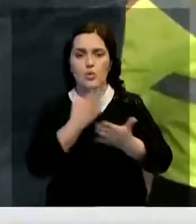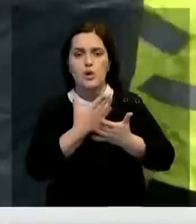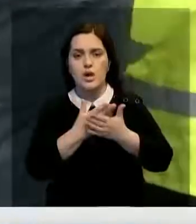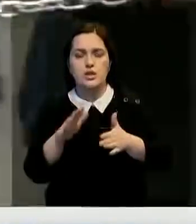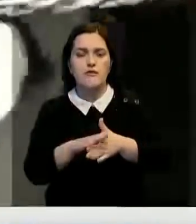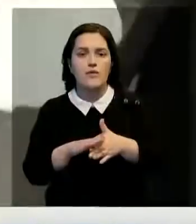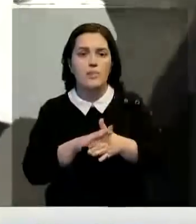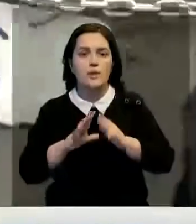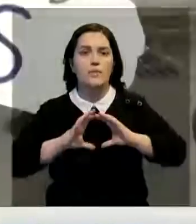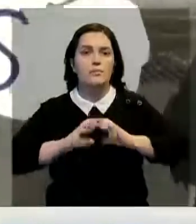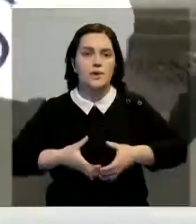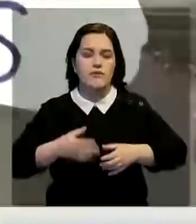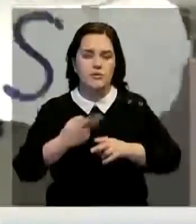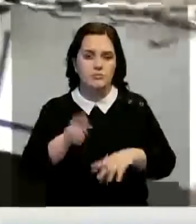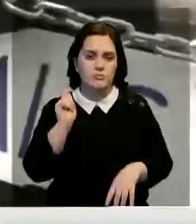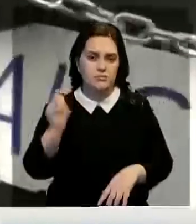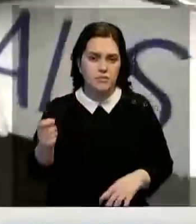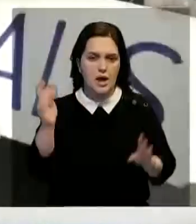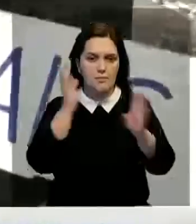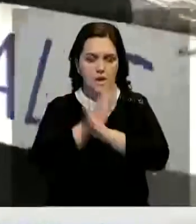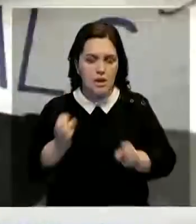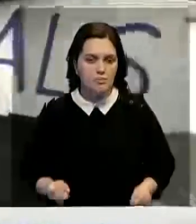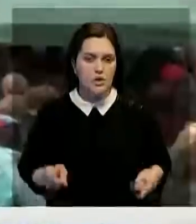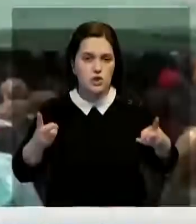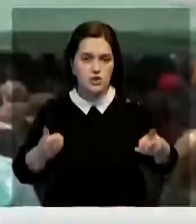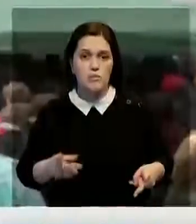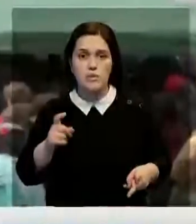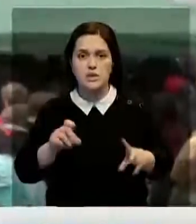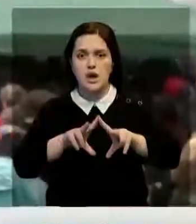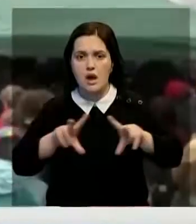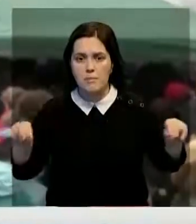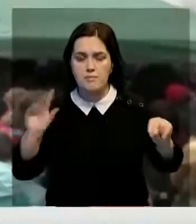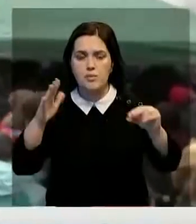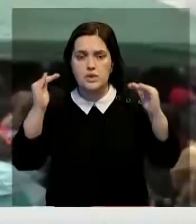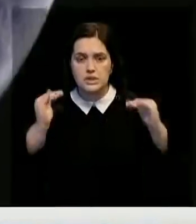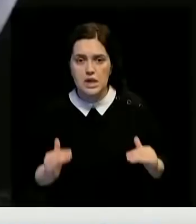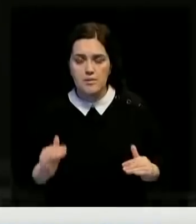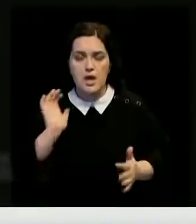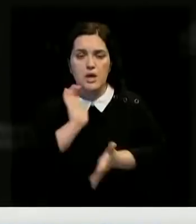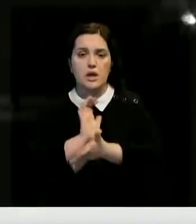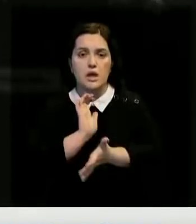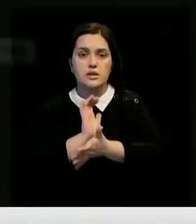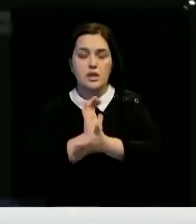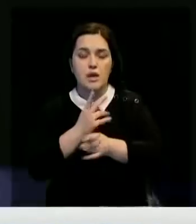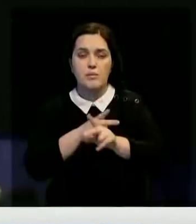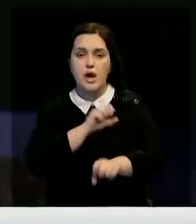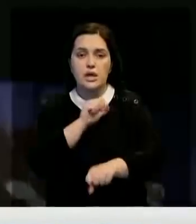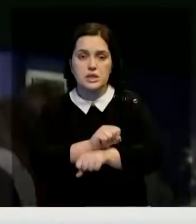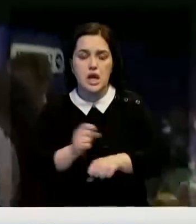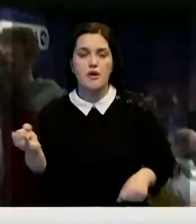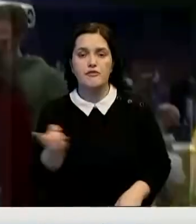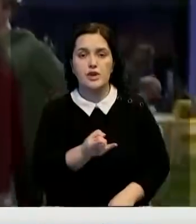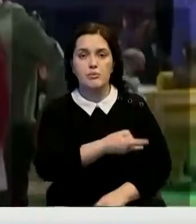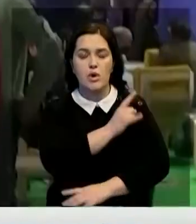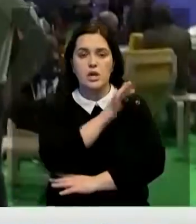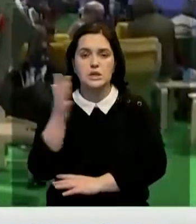мировых лидеров. Их окрестили климатическими преступниками за обещание сократить выбросы парниковых газов, остановить вырубку лесов